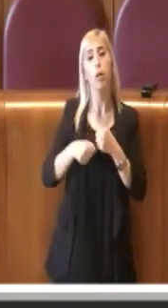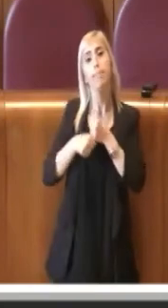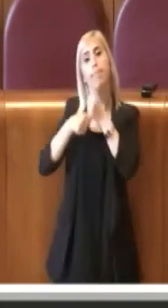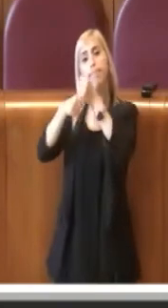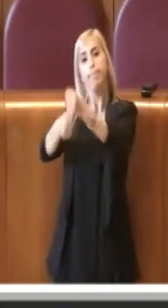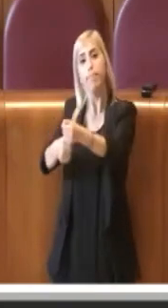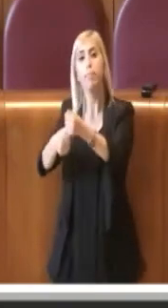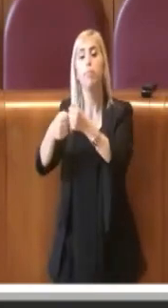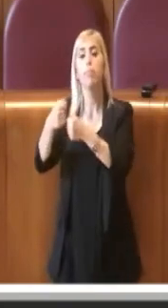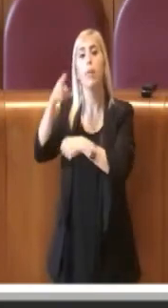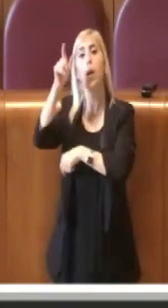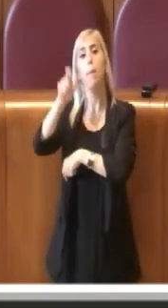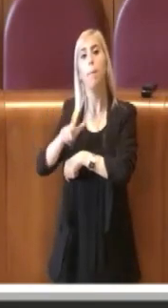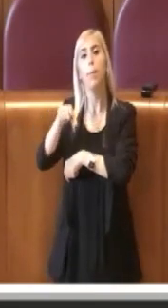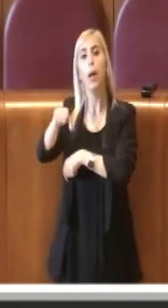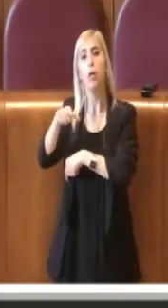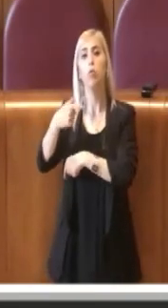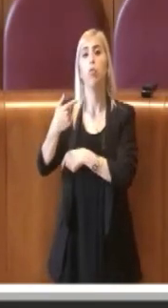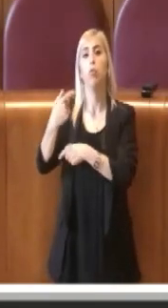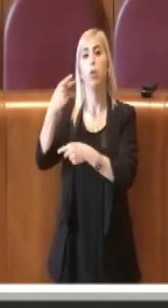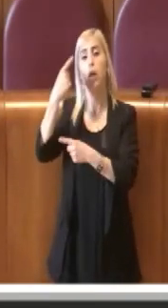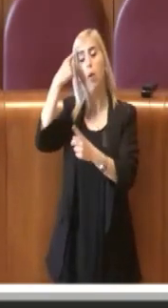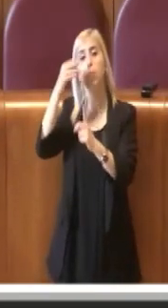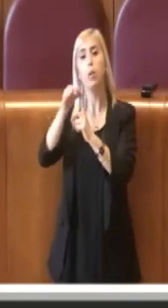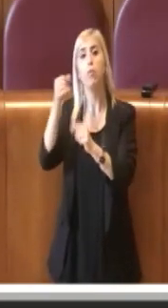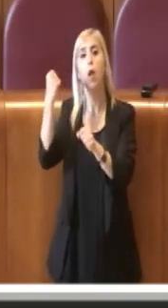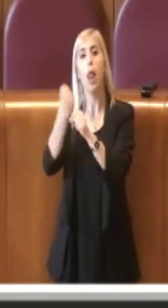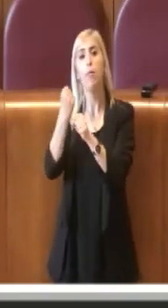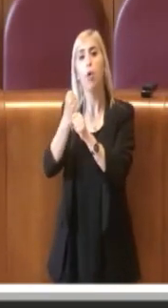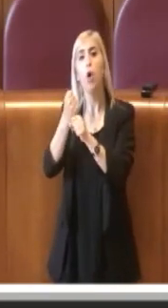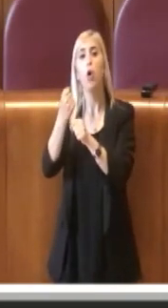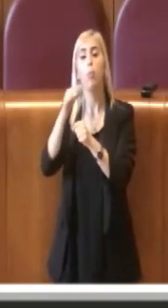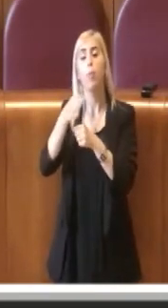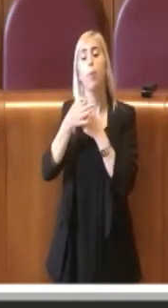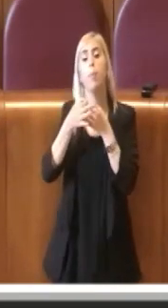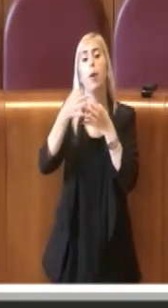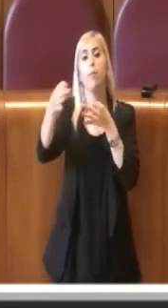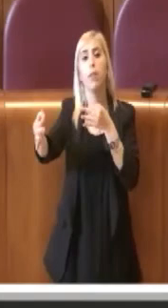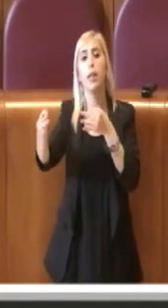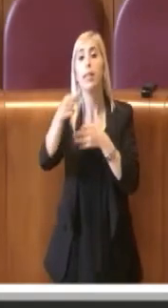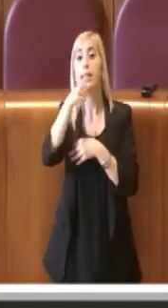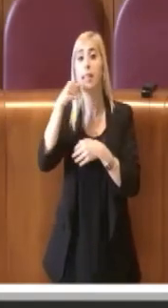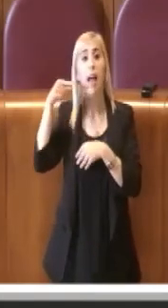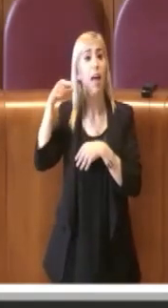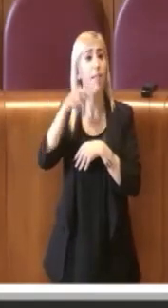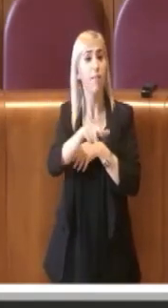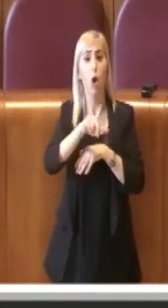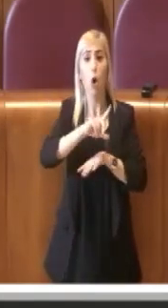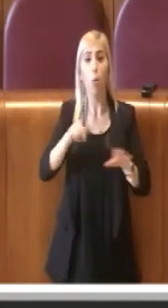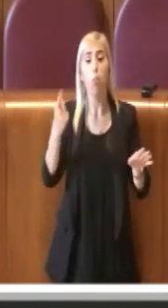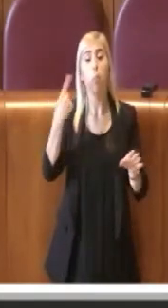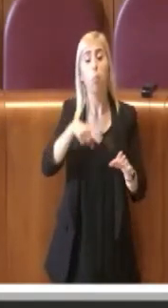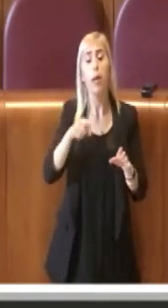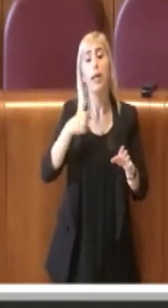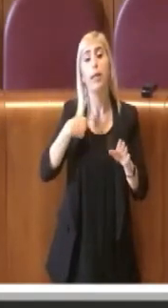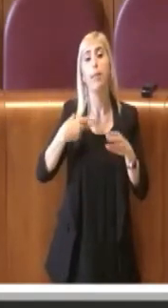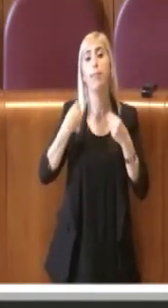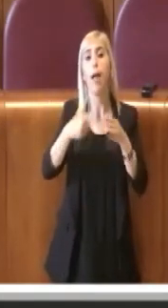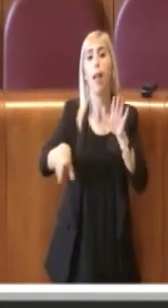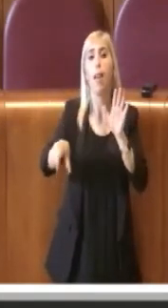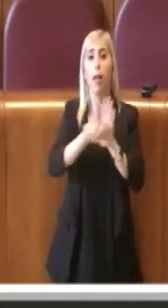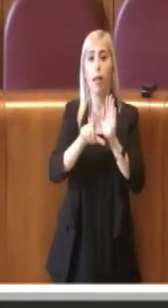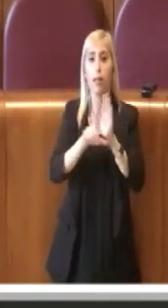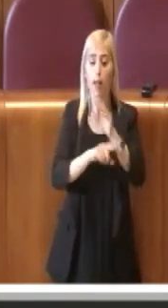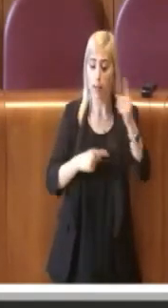le Acru, serve a riportare ordine e legalità in